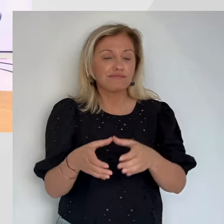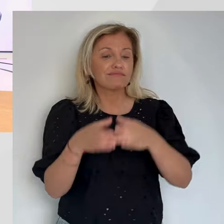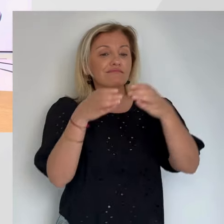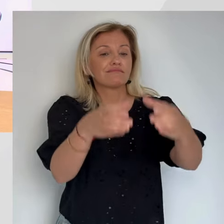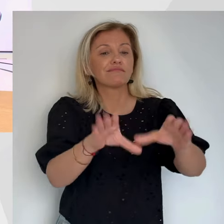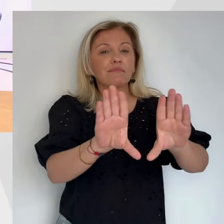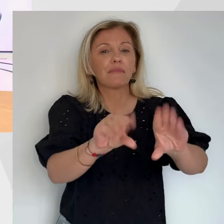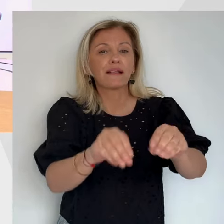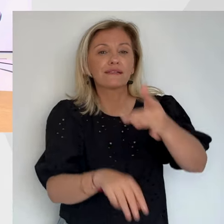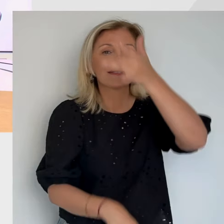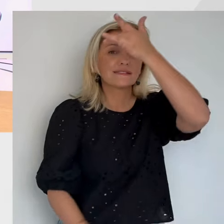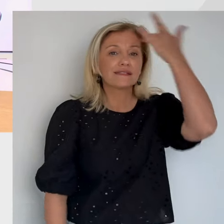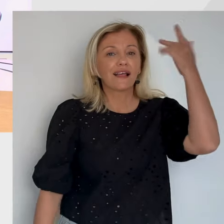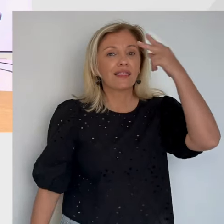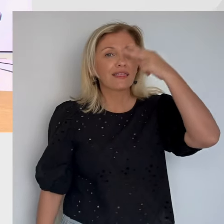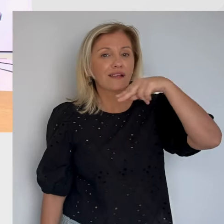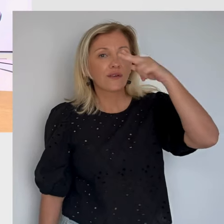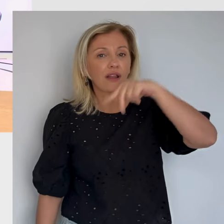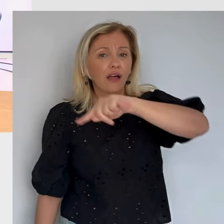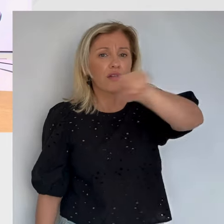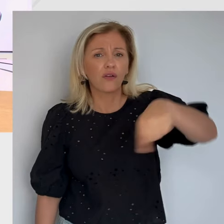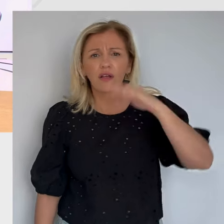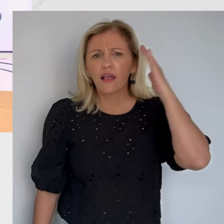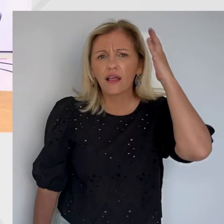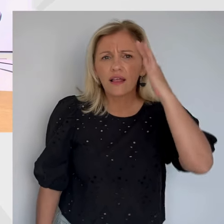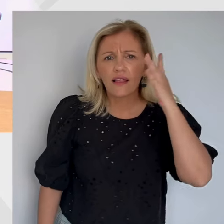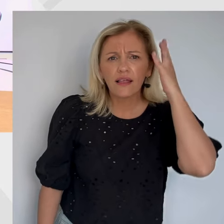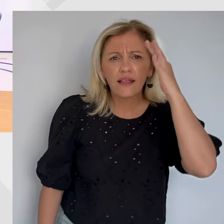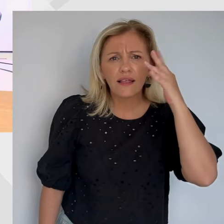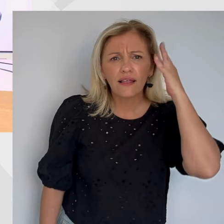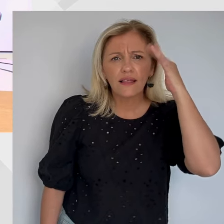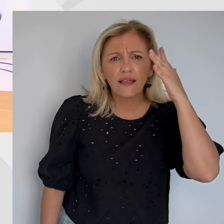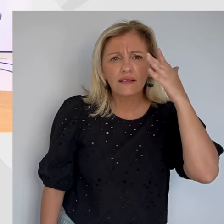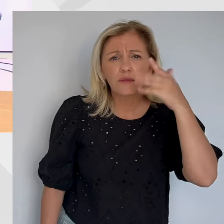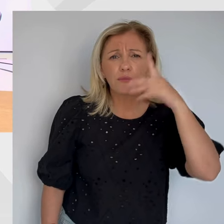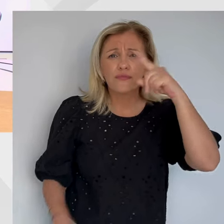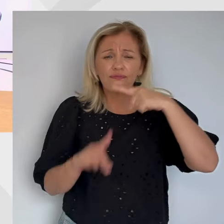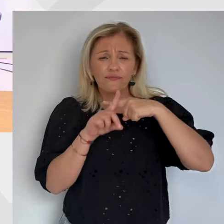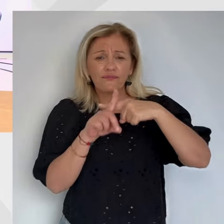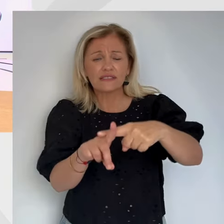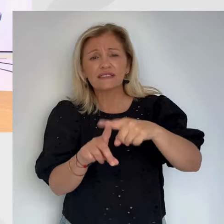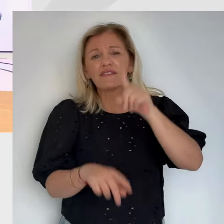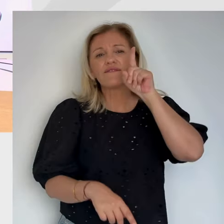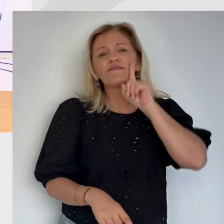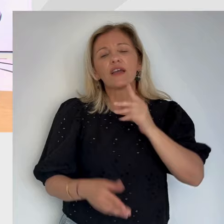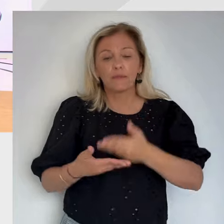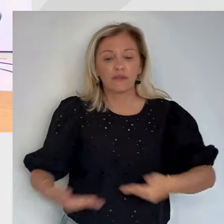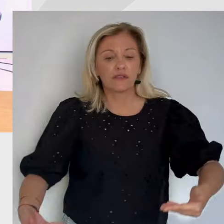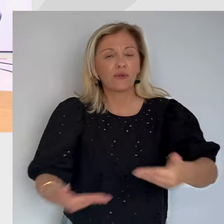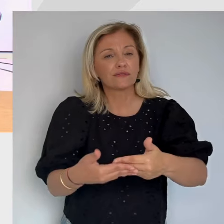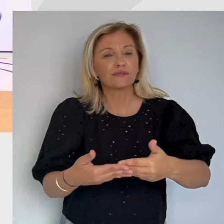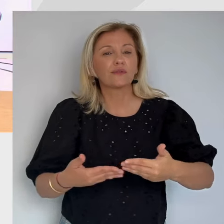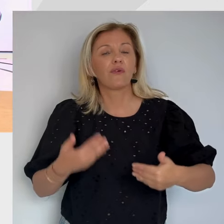notamment pour ce qui concerne les femmes en situation de handicap. Reportage de Solange Gradiani et de Océane d'Acouna.